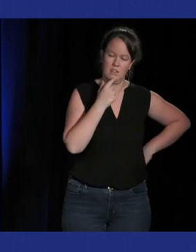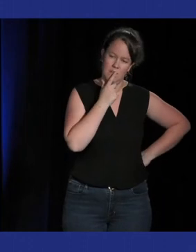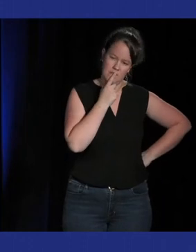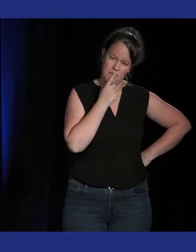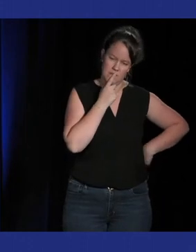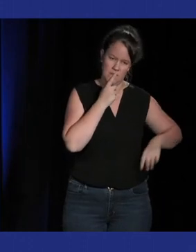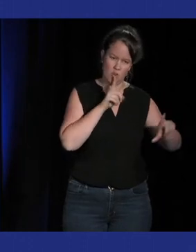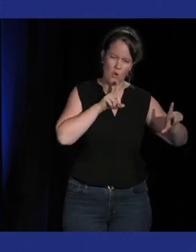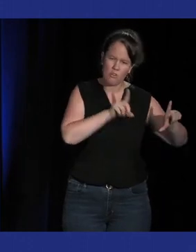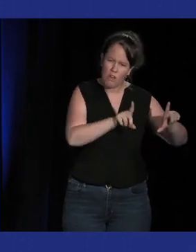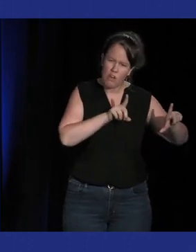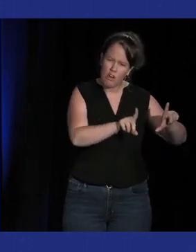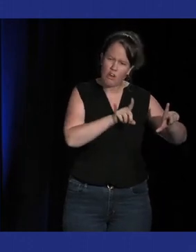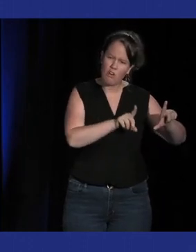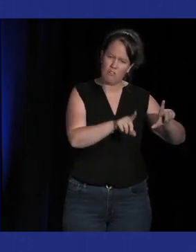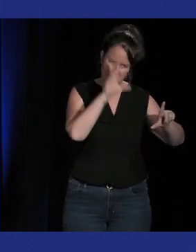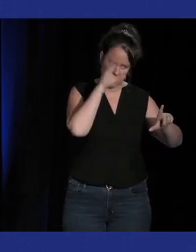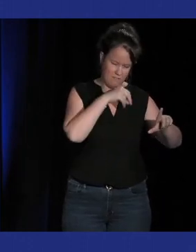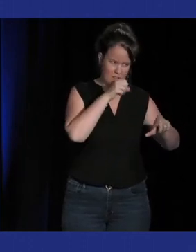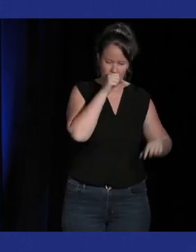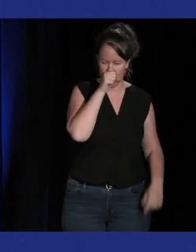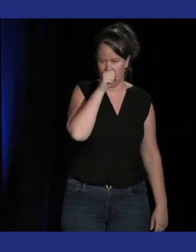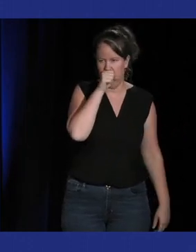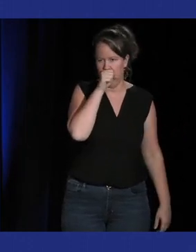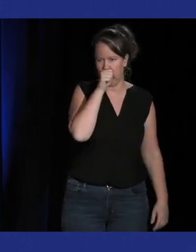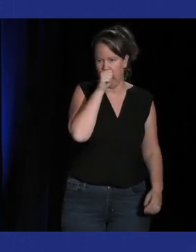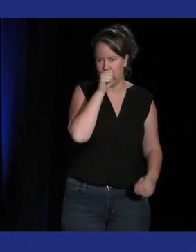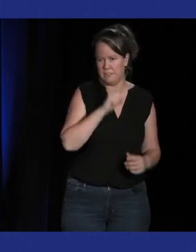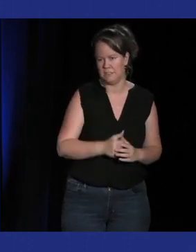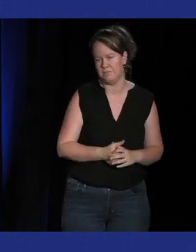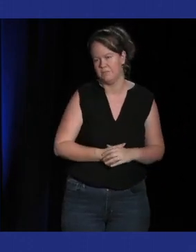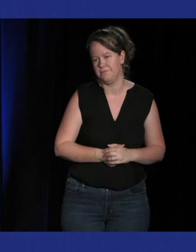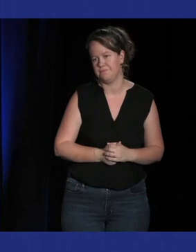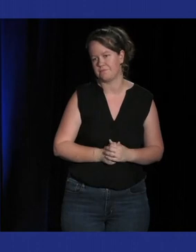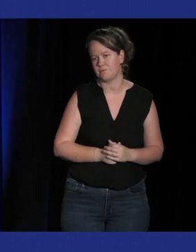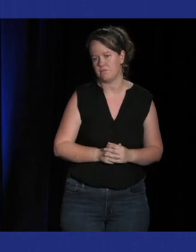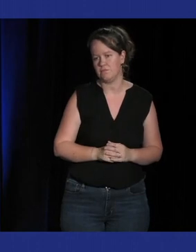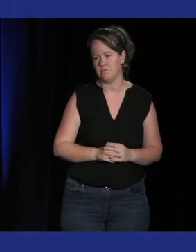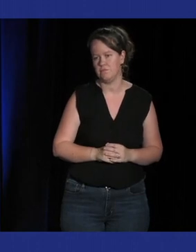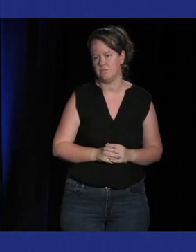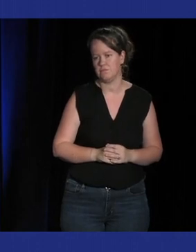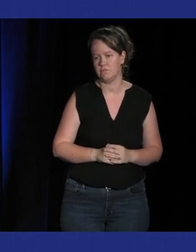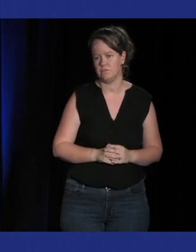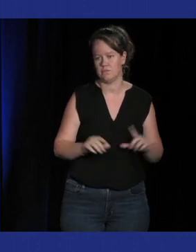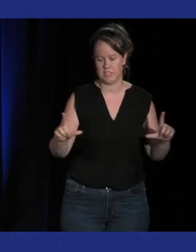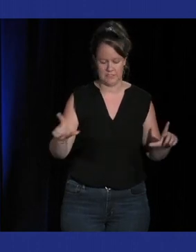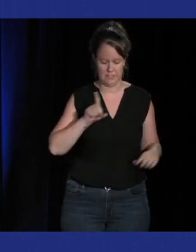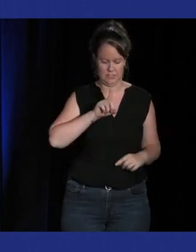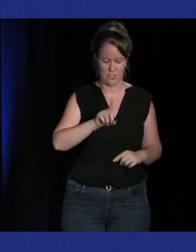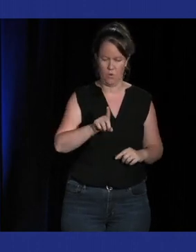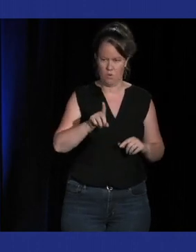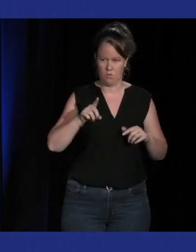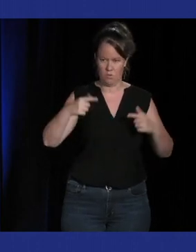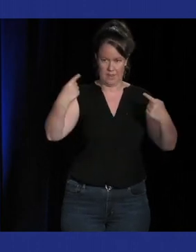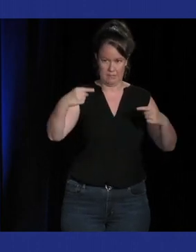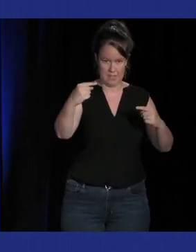Runner je ne sais plus exactement où on est on est une sorte de héros où les ennemis avancent vers nous qui